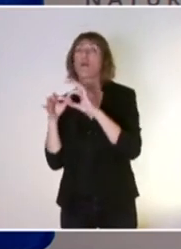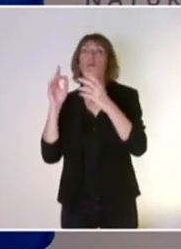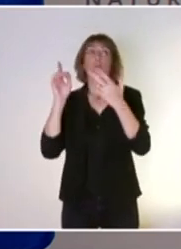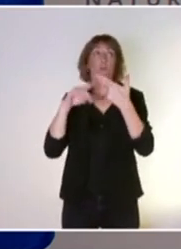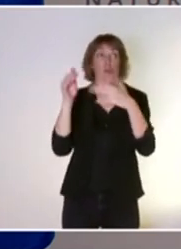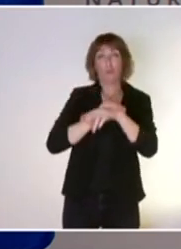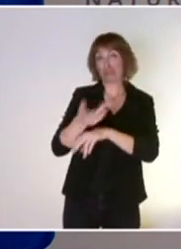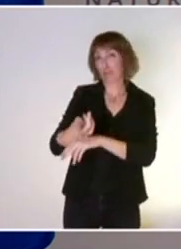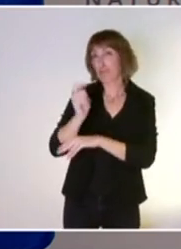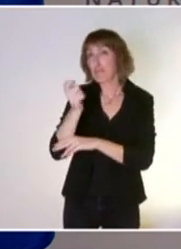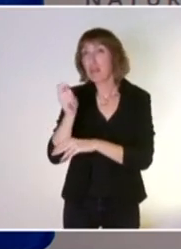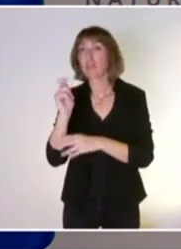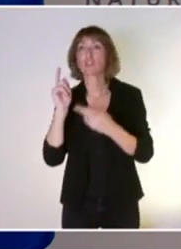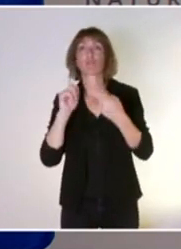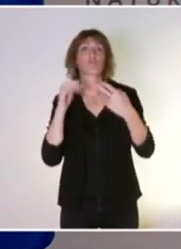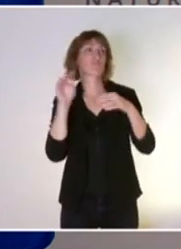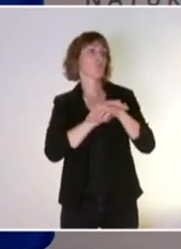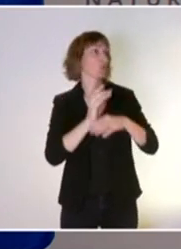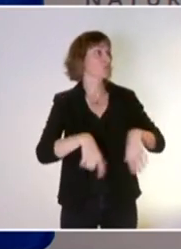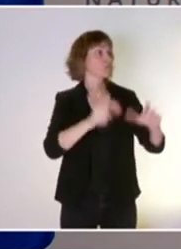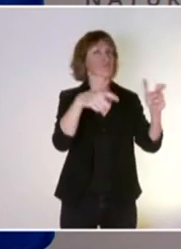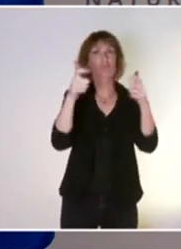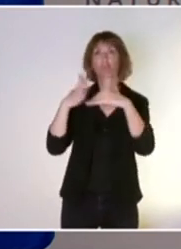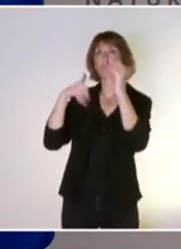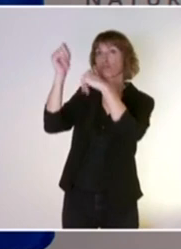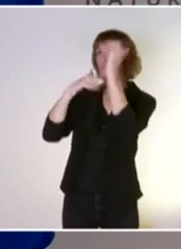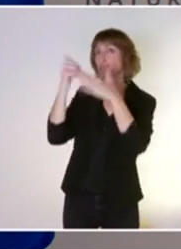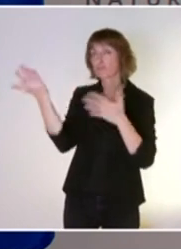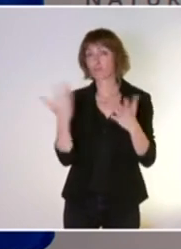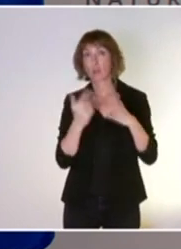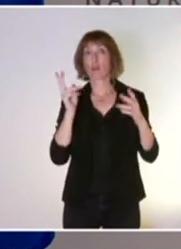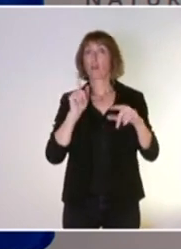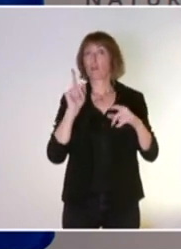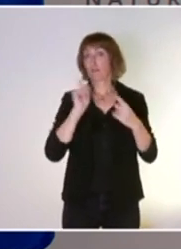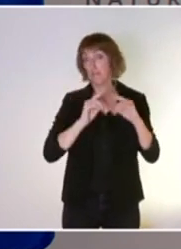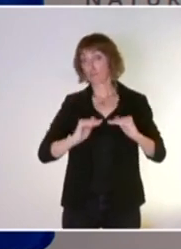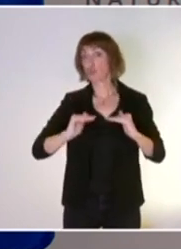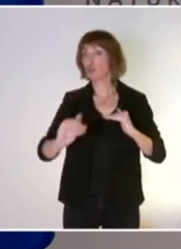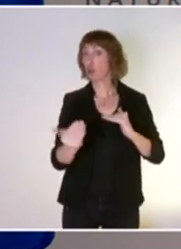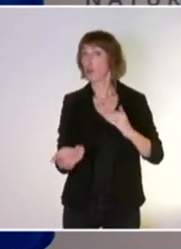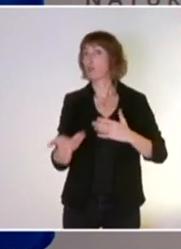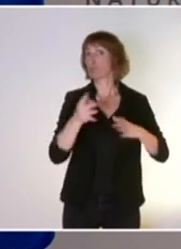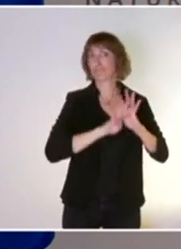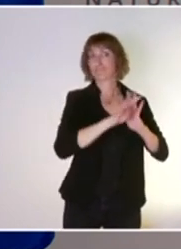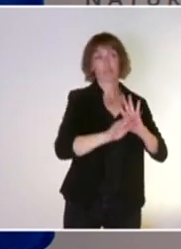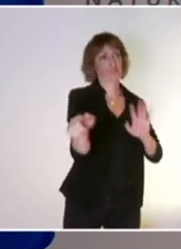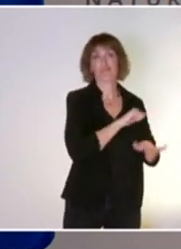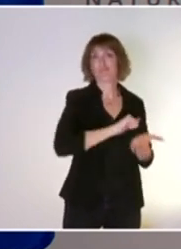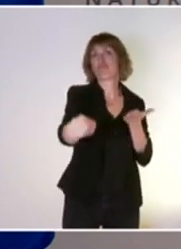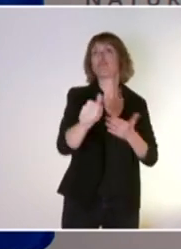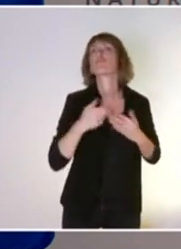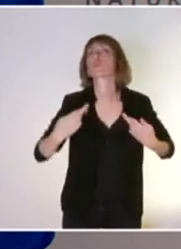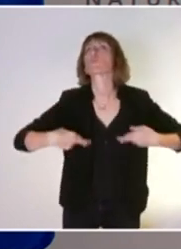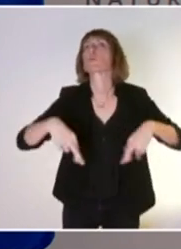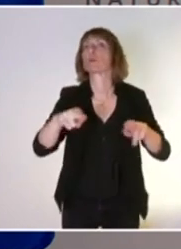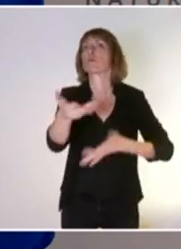matière d'urbanisme, d'artificialisation des sols, en matière de politique même du logement, de construction, et